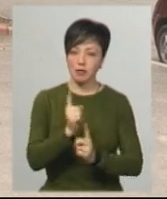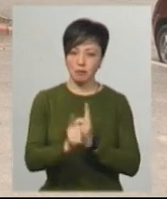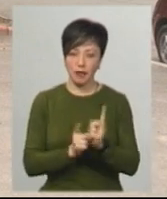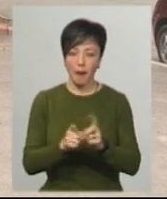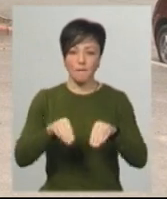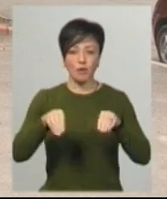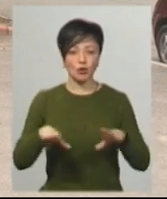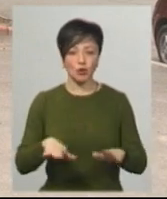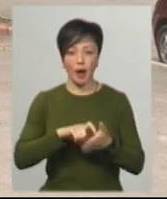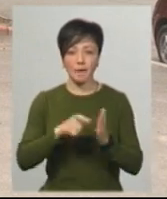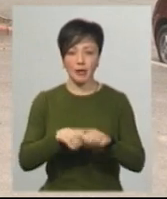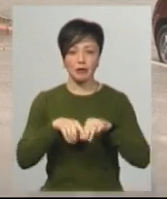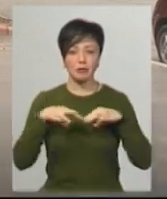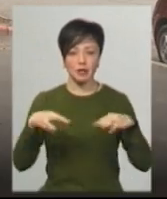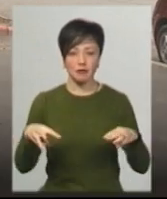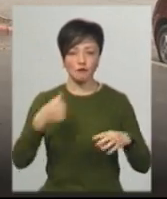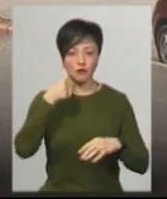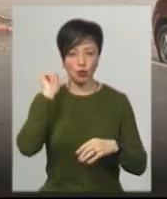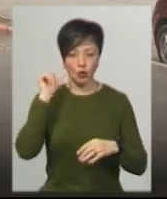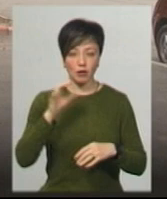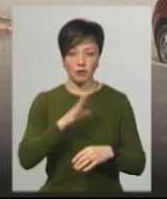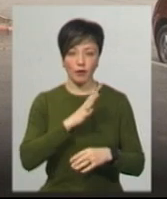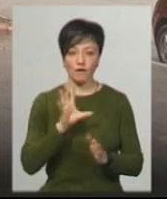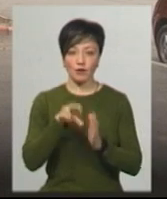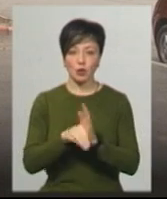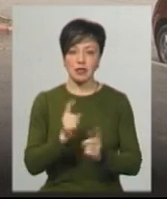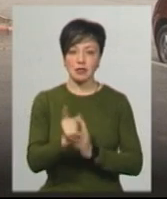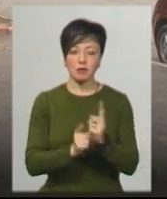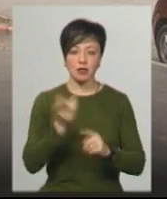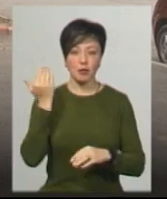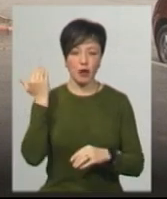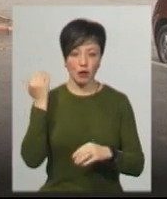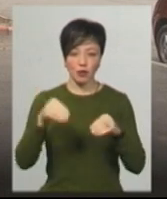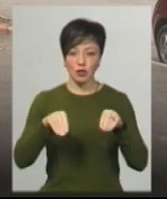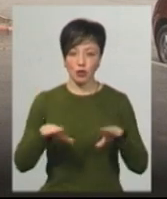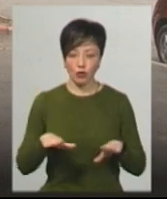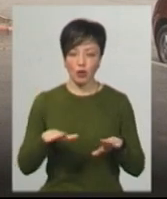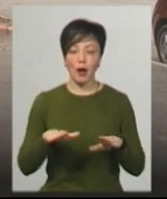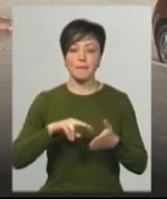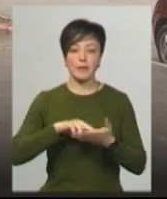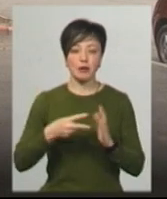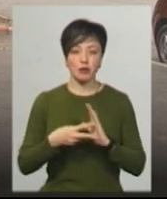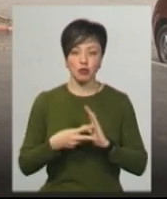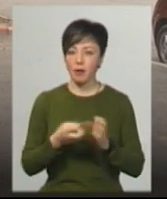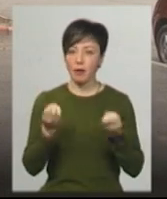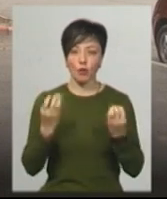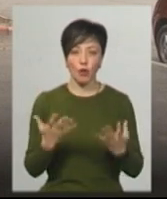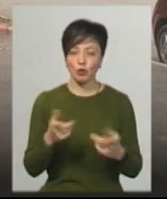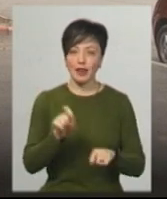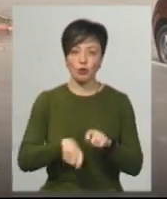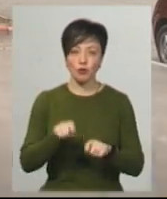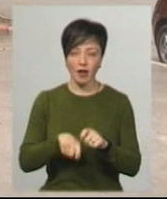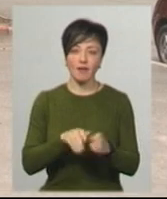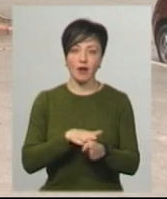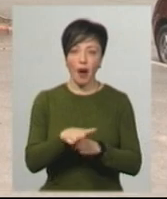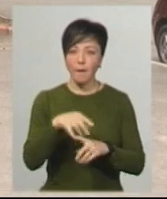Постанова кабінету міністрів, яка вчора вийшла, яка вносить зміни до попередньої постанови, вона передбачає не просто тестування, а